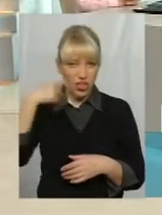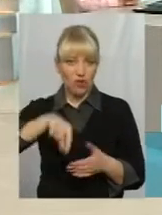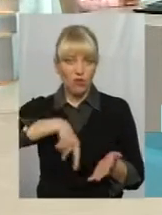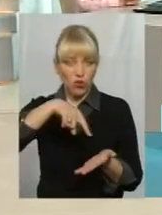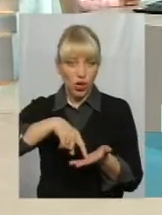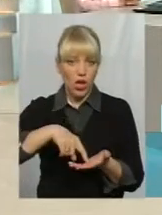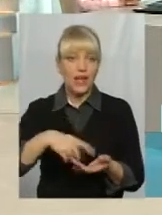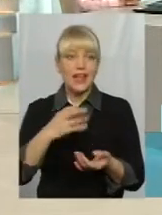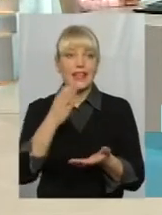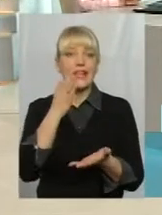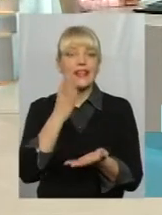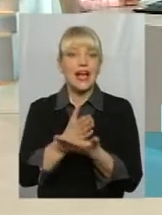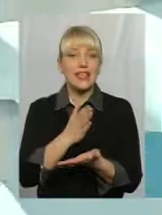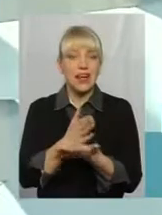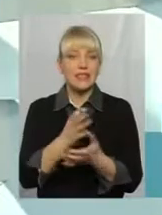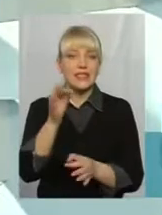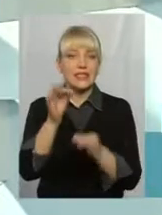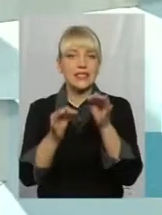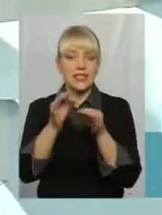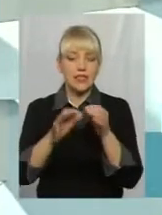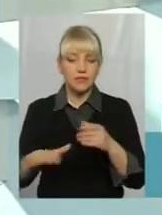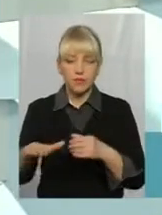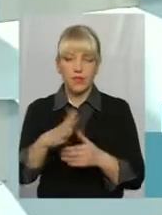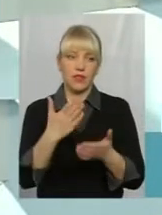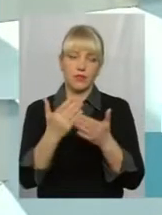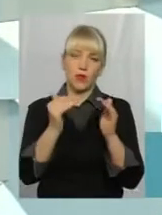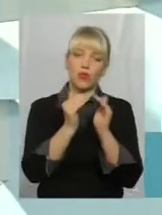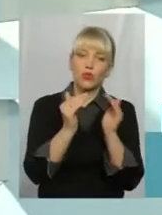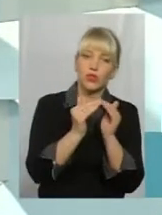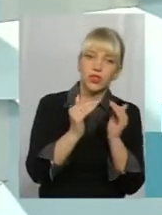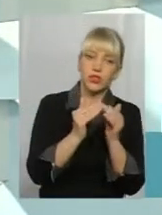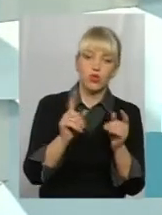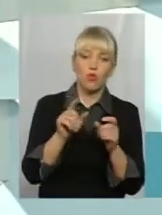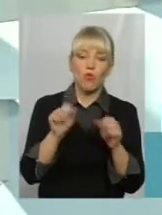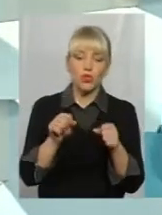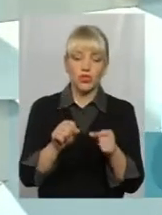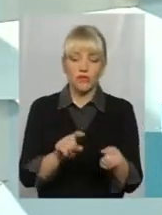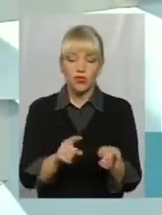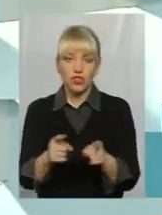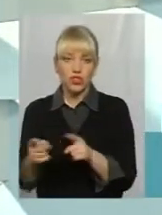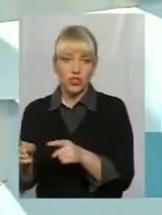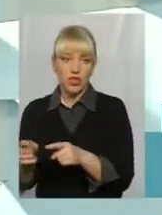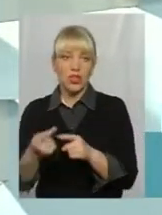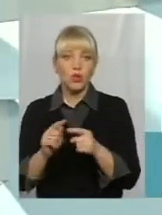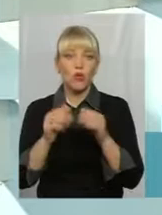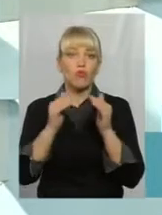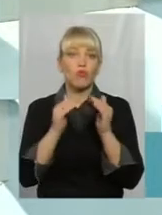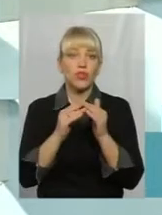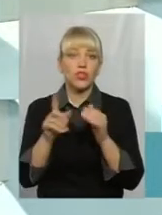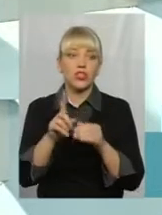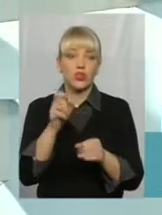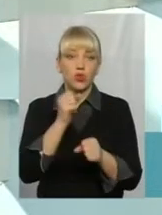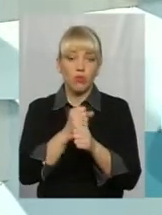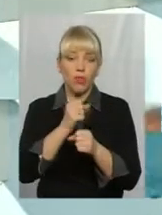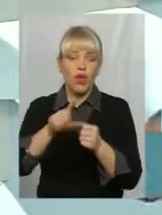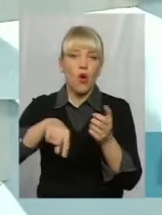от наявність таких рекреаційних ділянок. Будемо говорити десь будиночок, десь можливість пожарити шашлики. І ти той будиночок, який навіть зробила комунальна